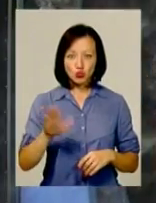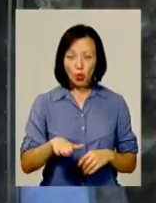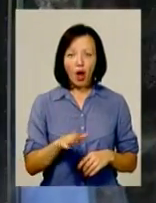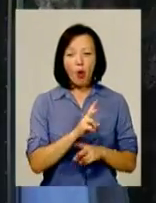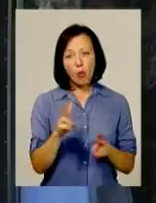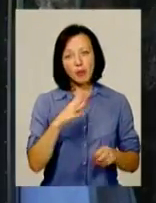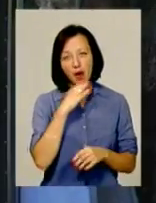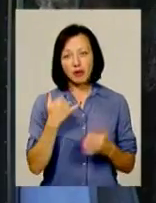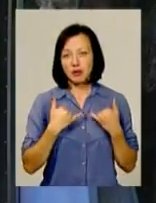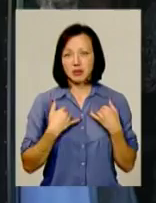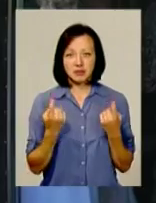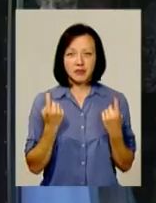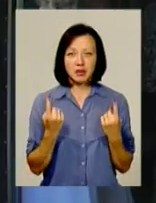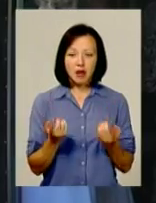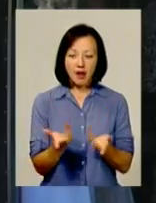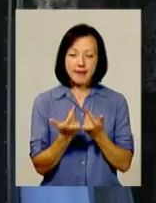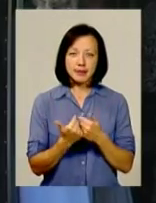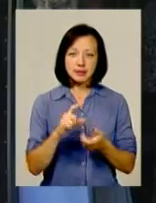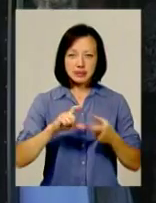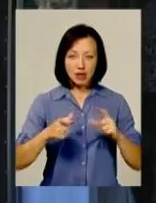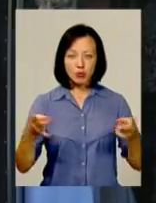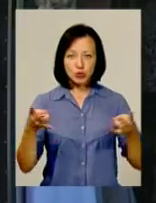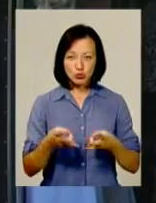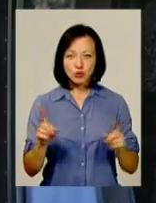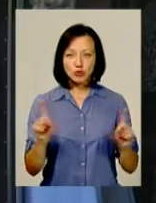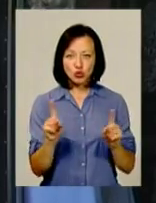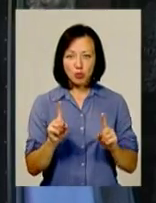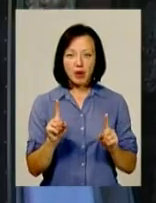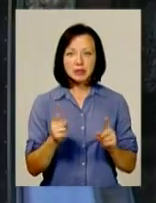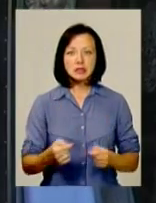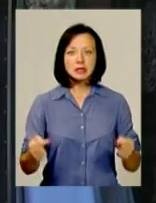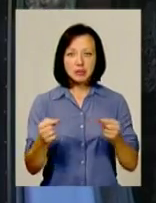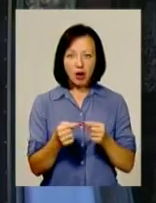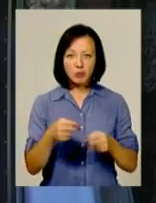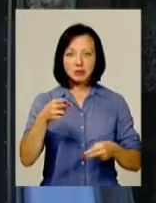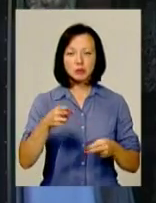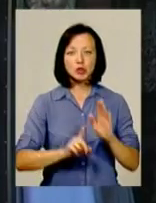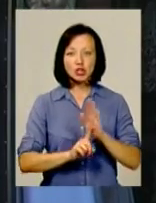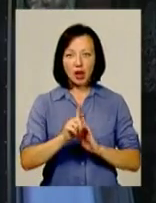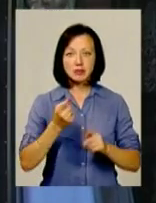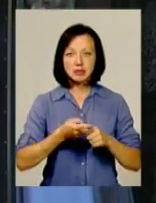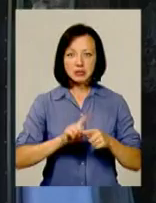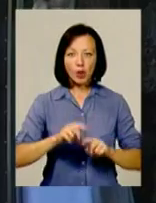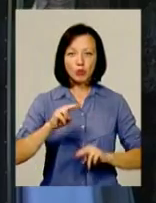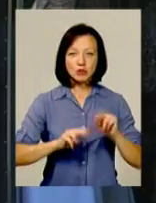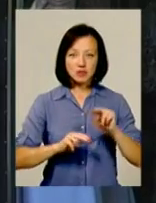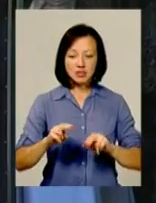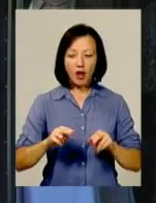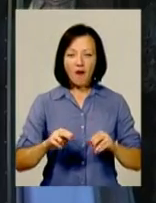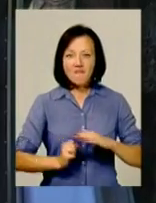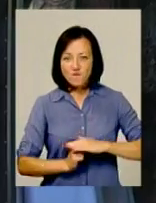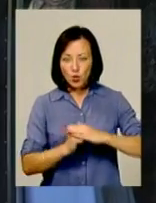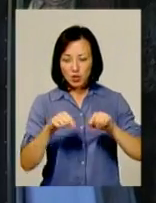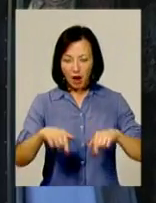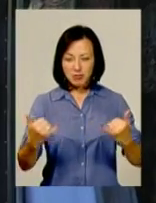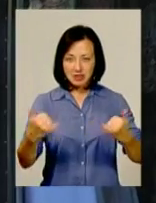кого це небагато, для нас це велика кількість цегли, яку ми потребуємо для того, щоб саме почати це будівництво. Тому що фондамент вже